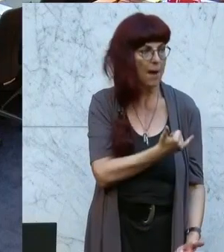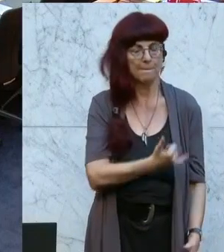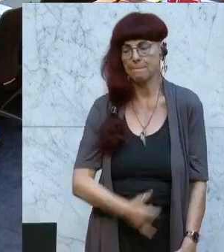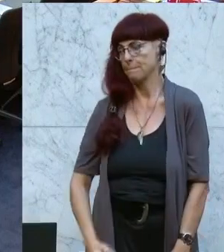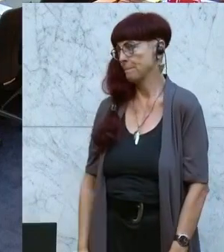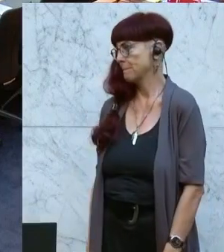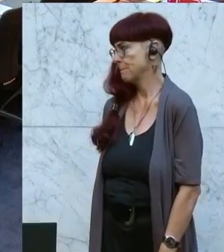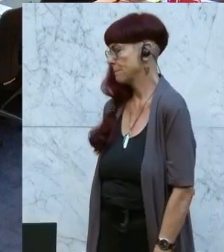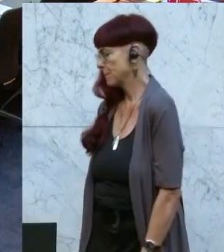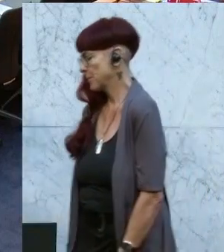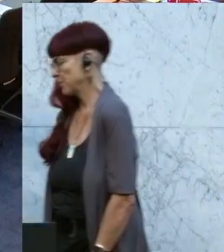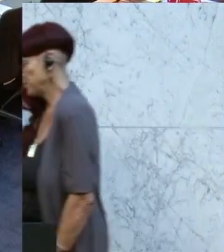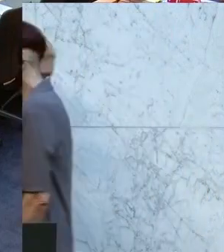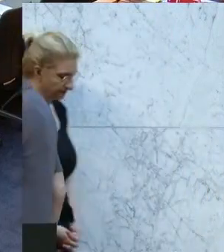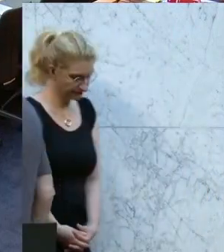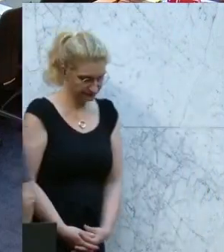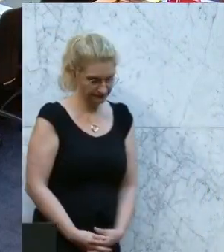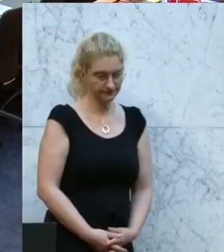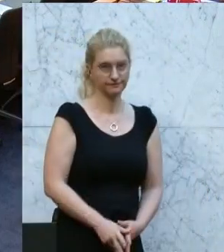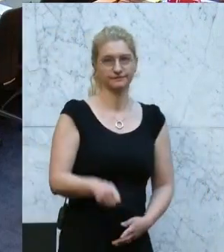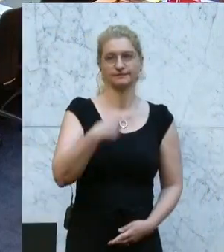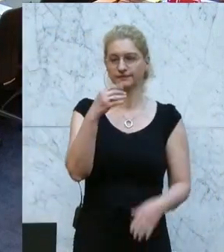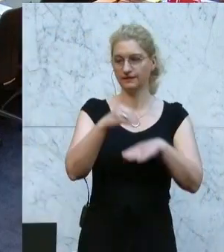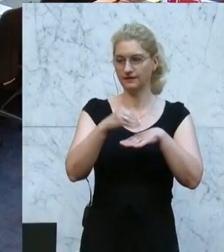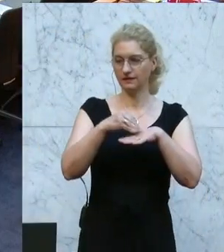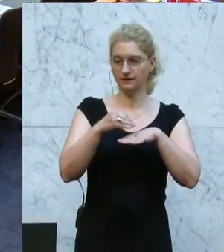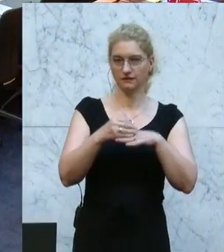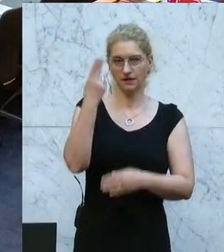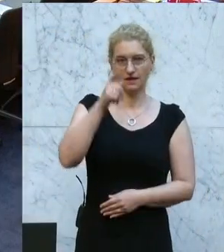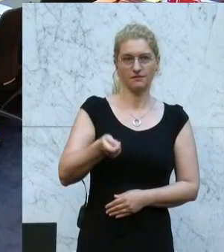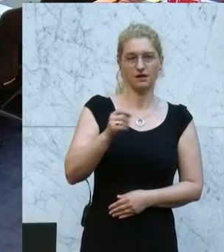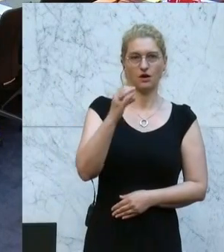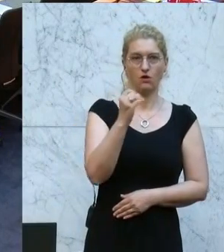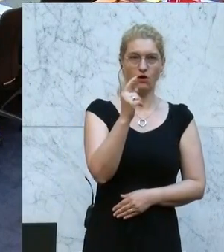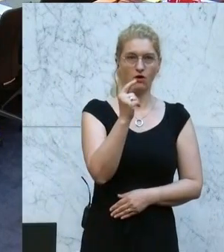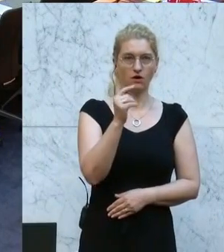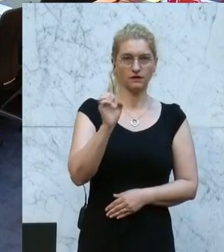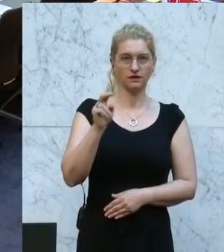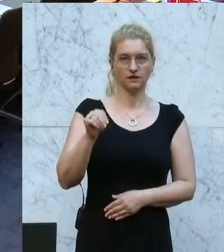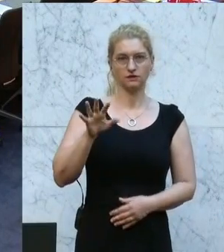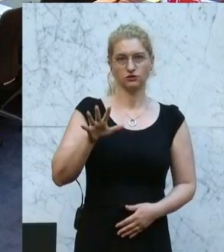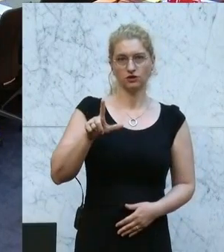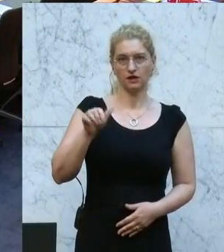Andreas Ottenschläger von der ÖVP ist der nächste, er ist der Verkehrssprecher seiner Partei.